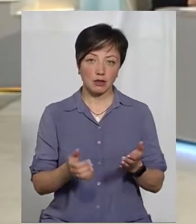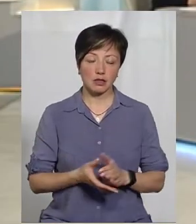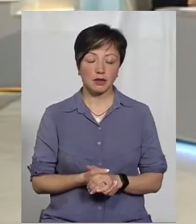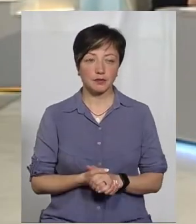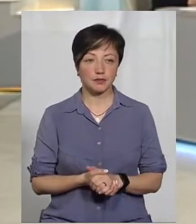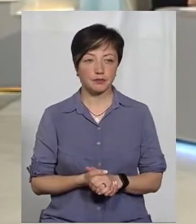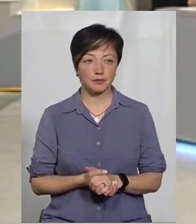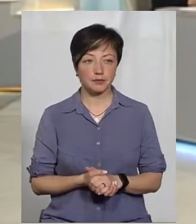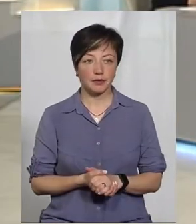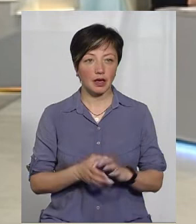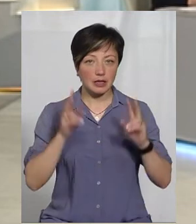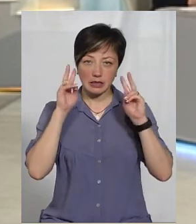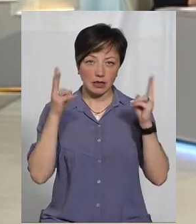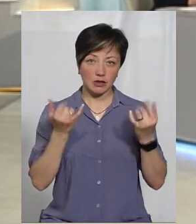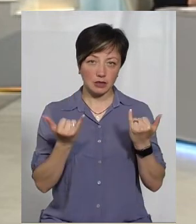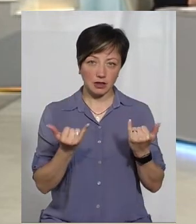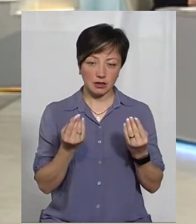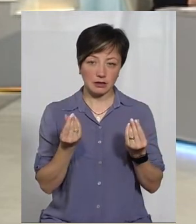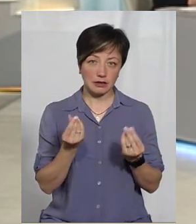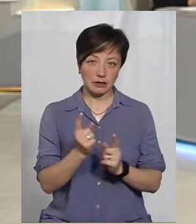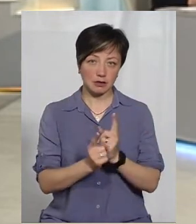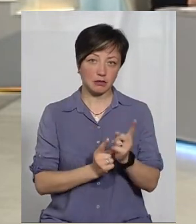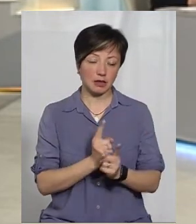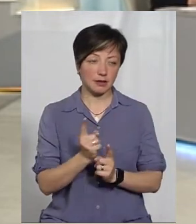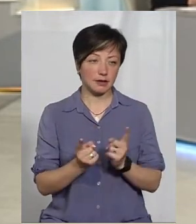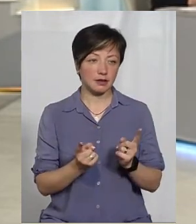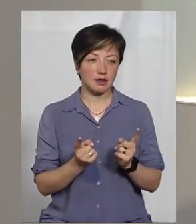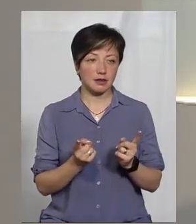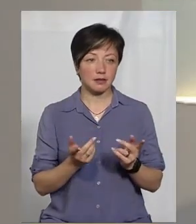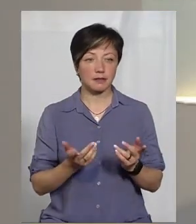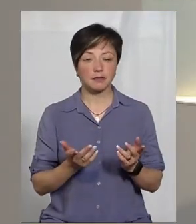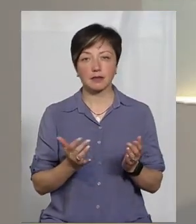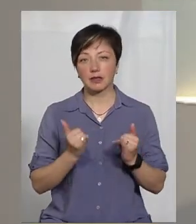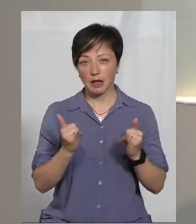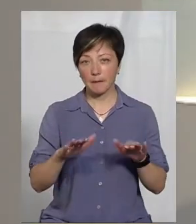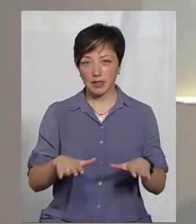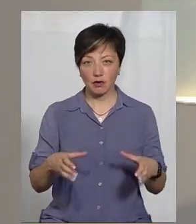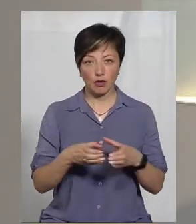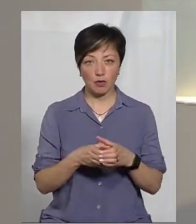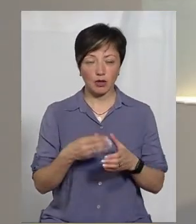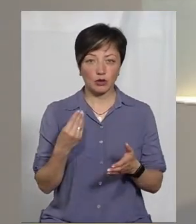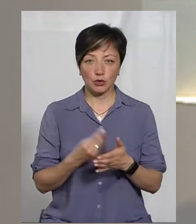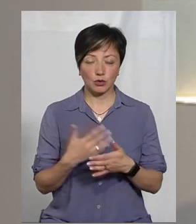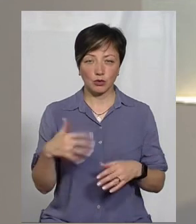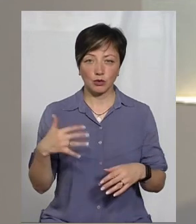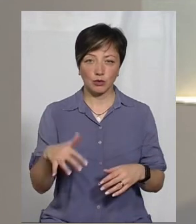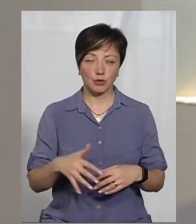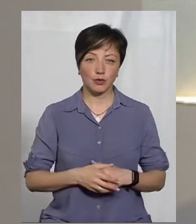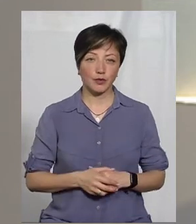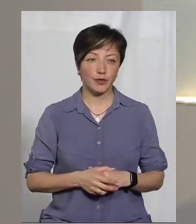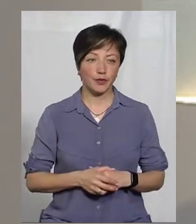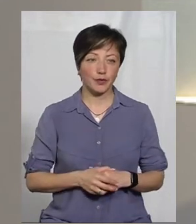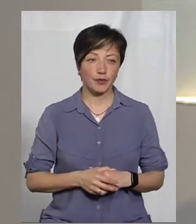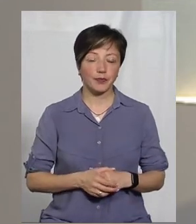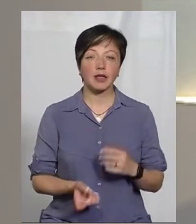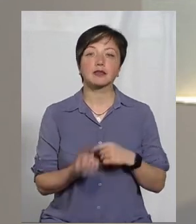документації. Не знаю, можливо, зараз ще і ціни змінилися. Для місцевої громади це досить значна сума.